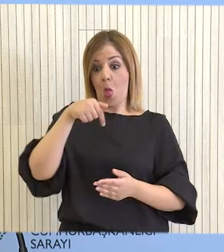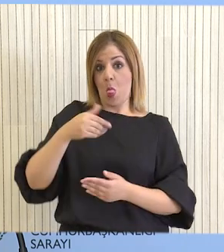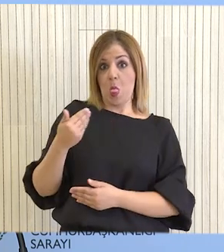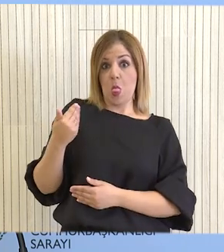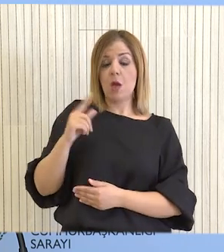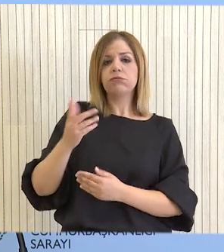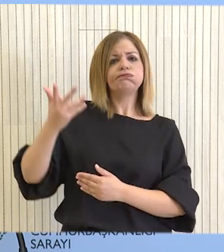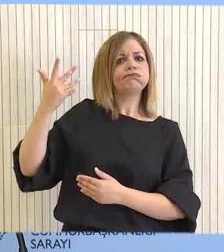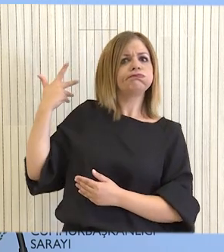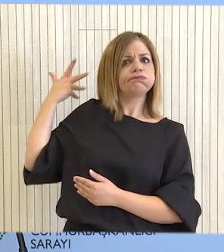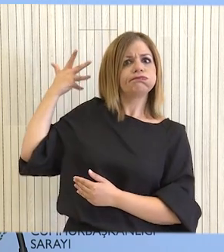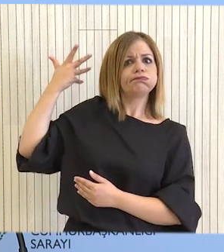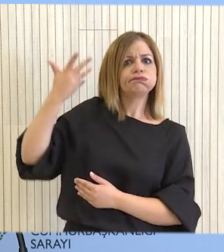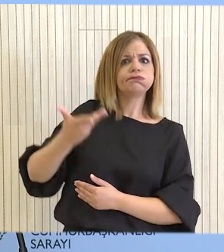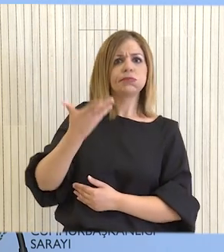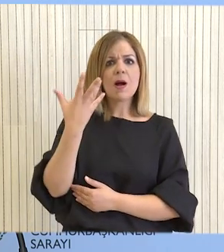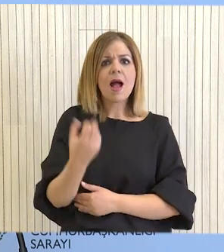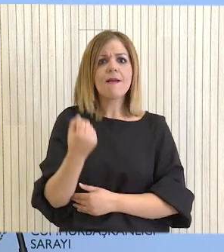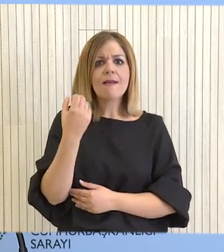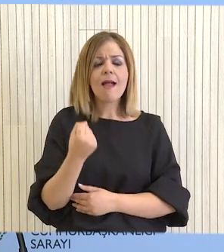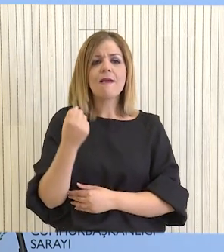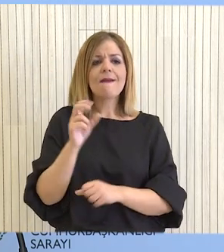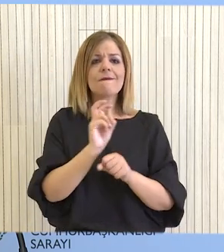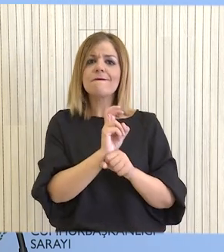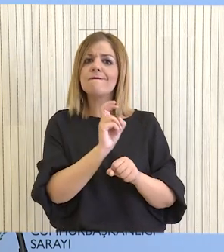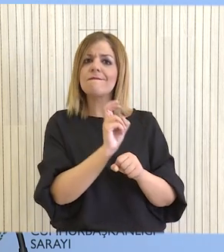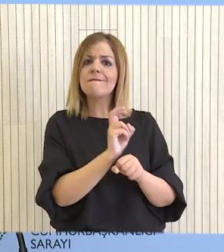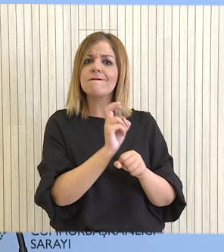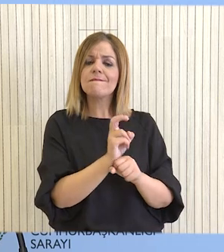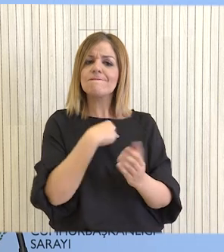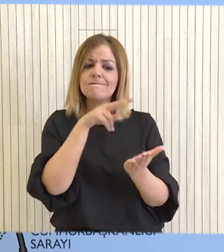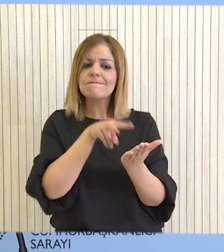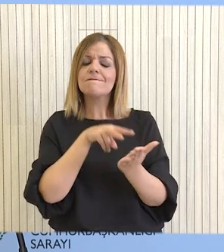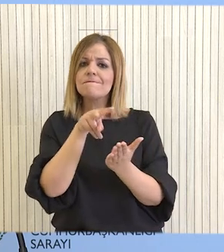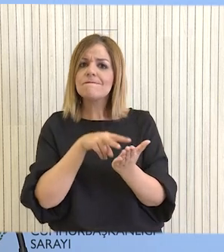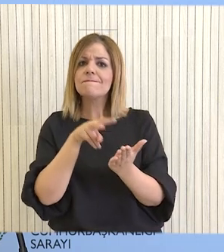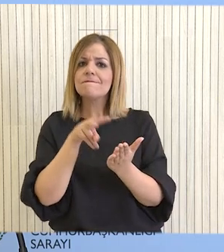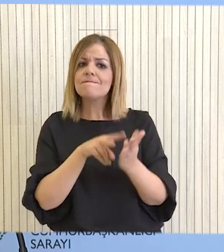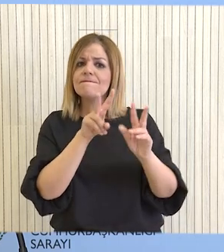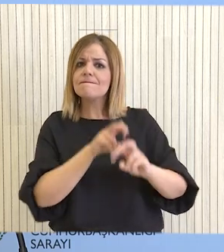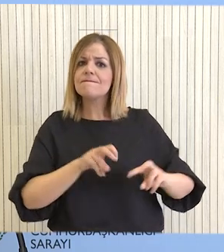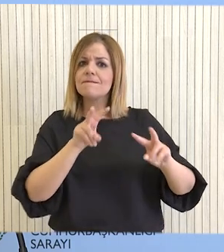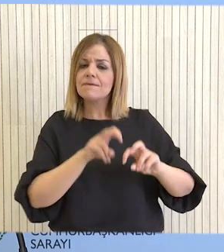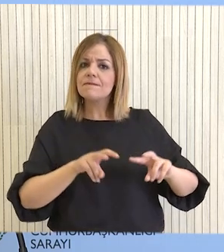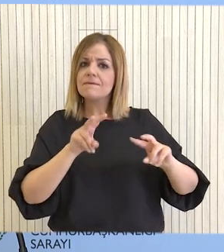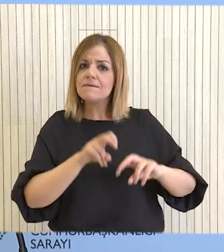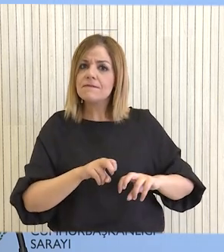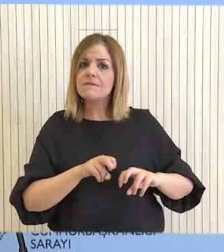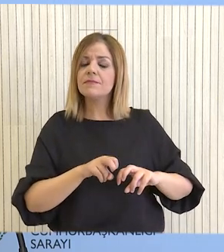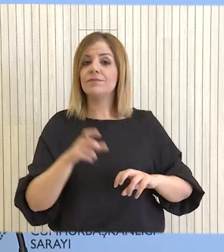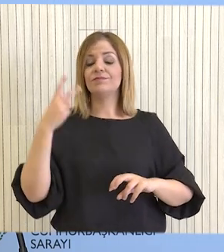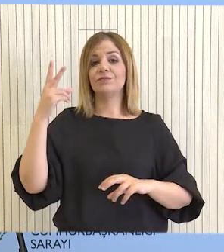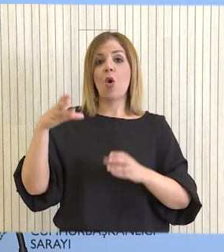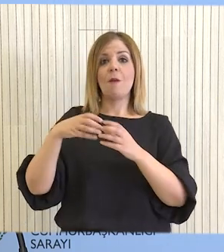τελευταίων δημοσιευμάτων Υπάρχουν και άλλες υποθέσεις οι οποίες ήταν ενώπιον των αρμοδιών Αρχών και διερευνώνται αυτή τη στιγμή Οι